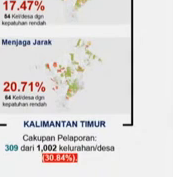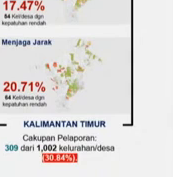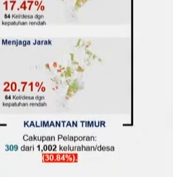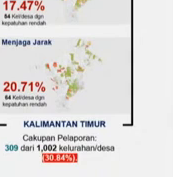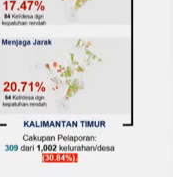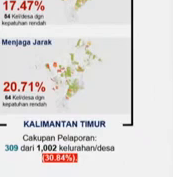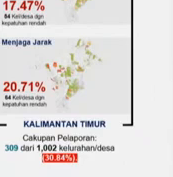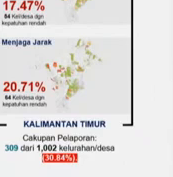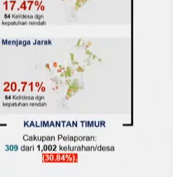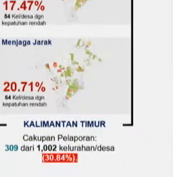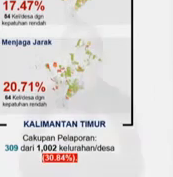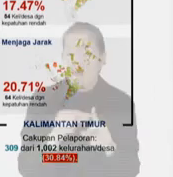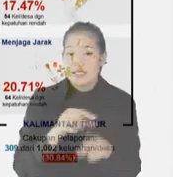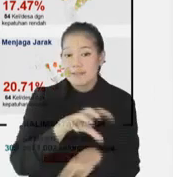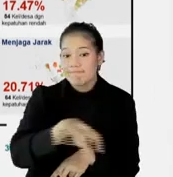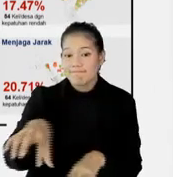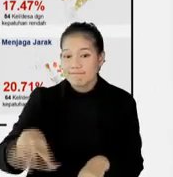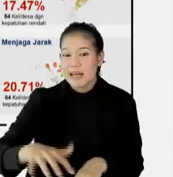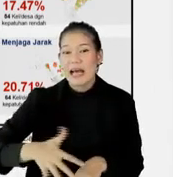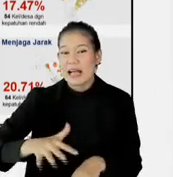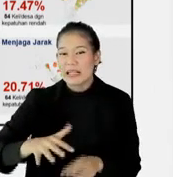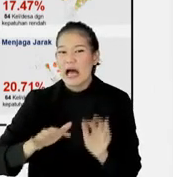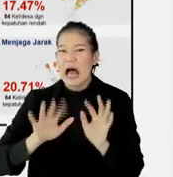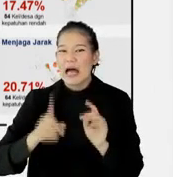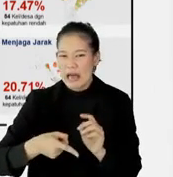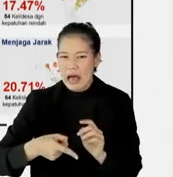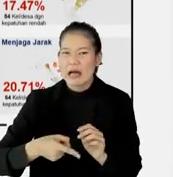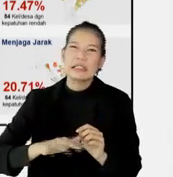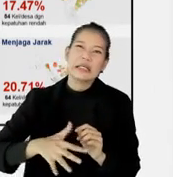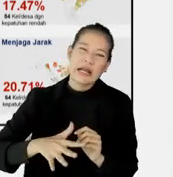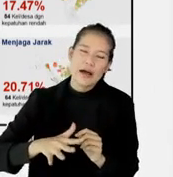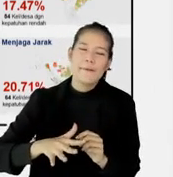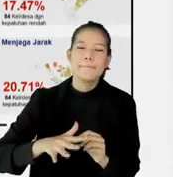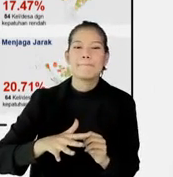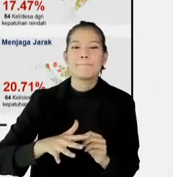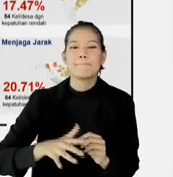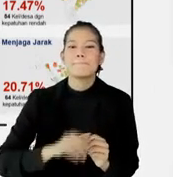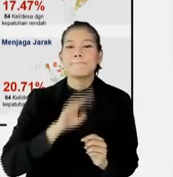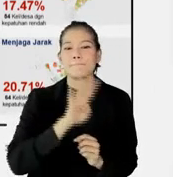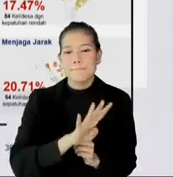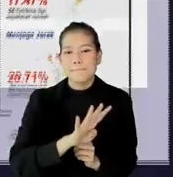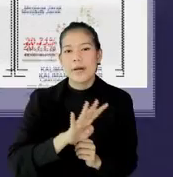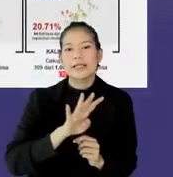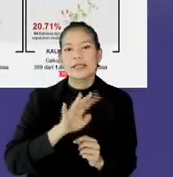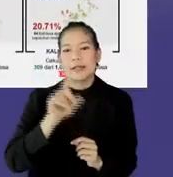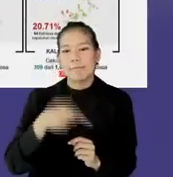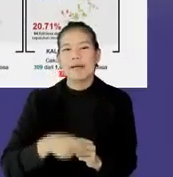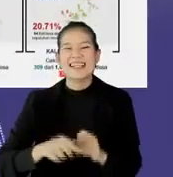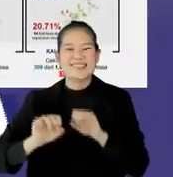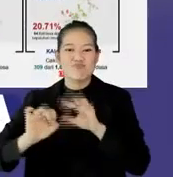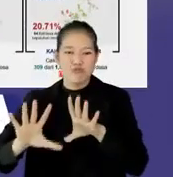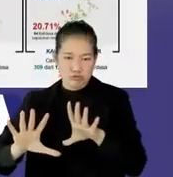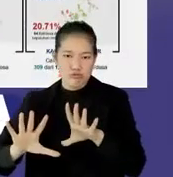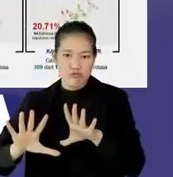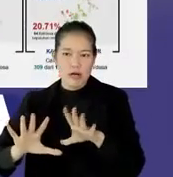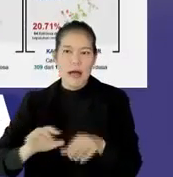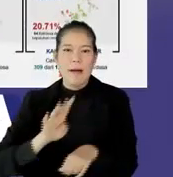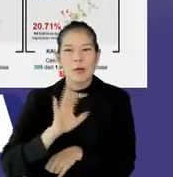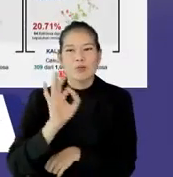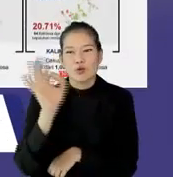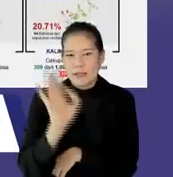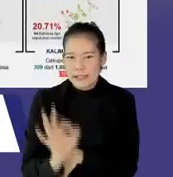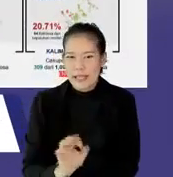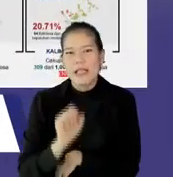gitu ya, dari enam provinsi ini, rata-rata berarti masih ada sekitar 4 persepuluh, berarti ya, sekitar 40